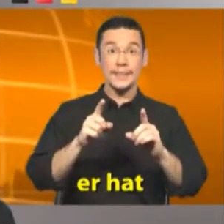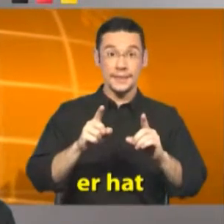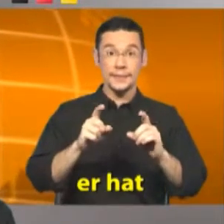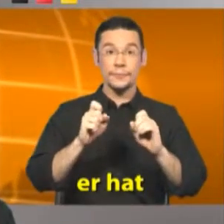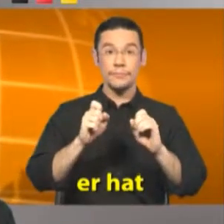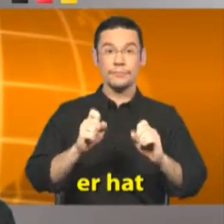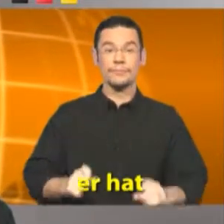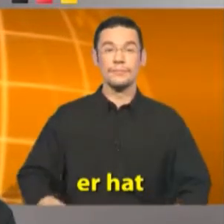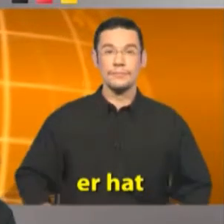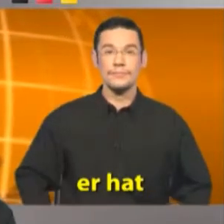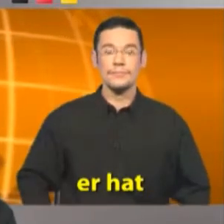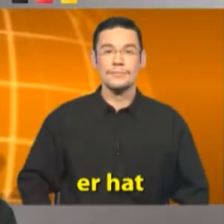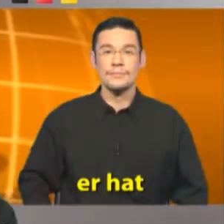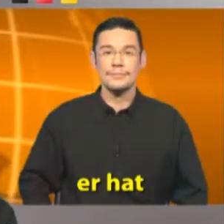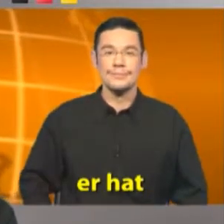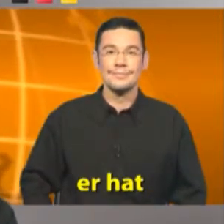hat